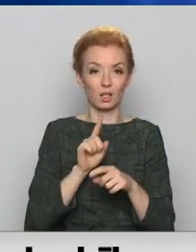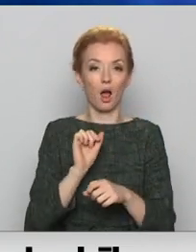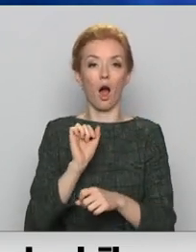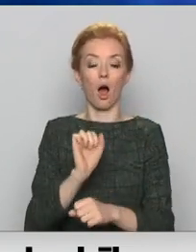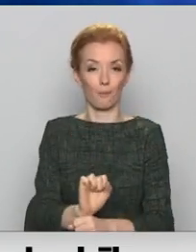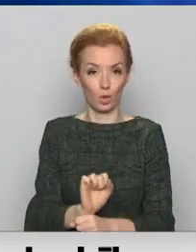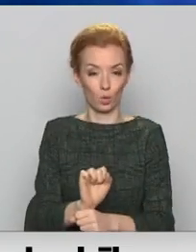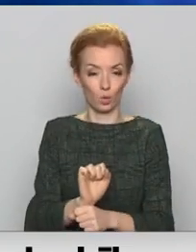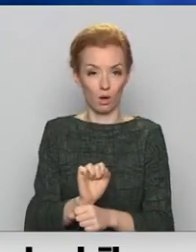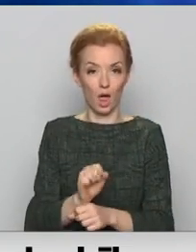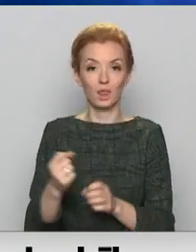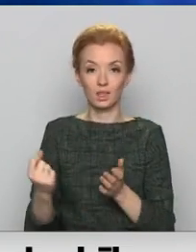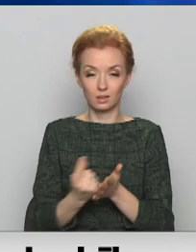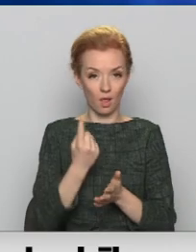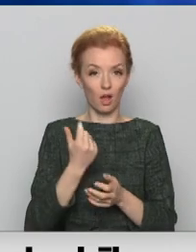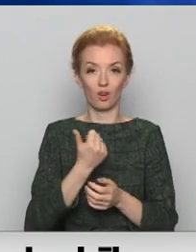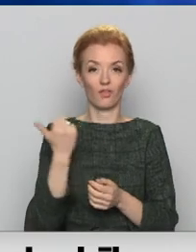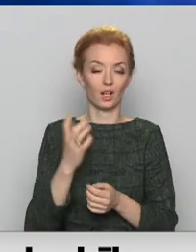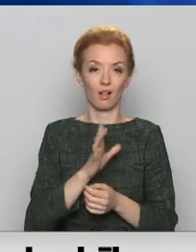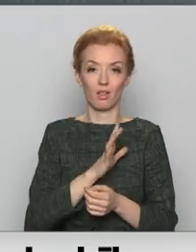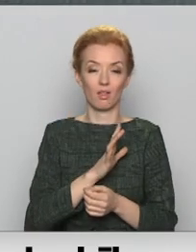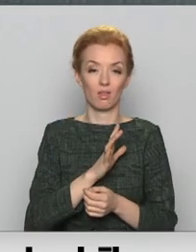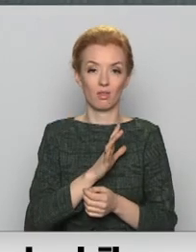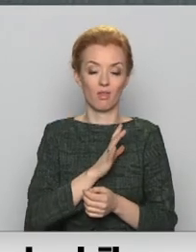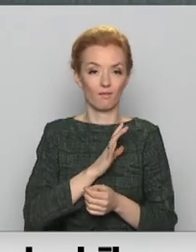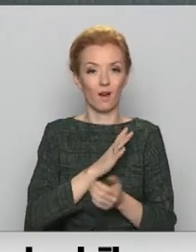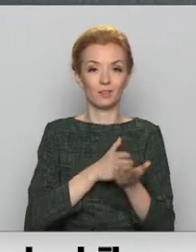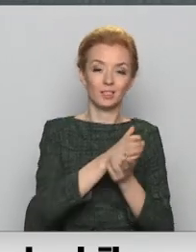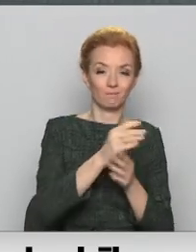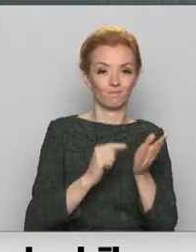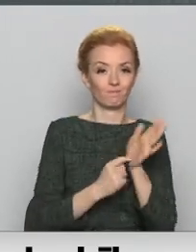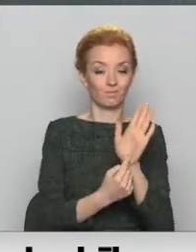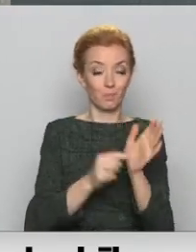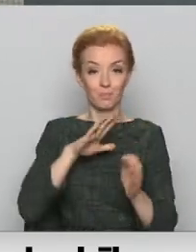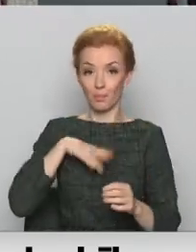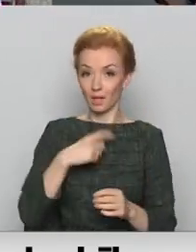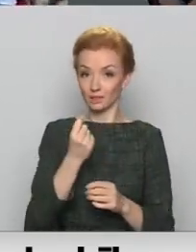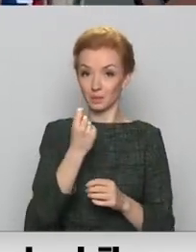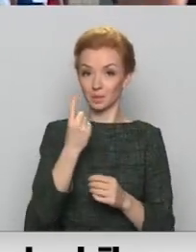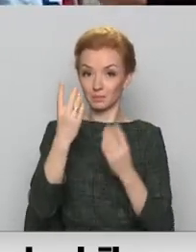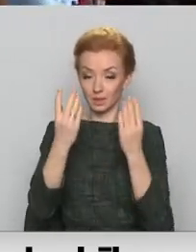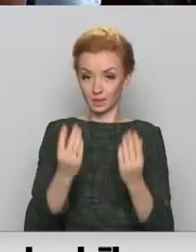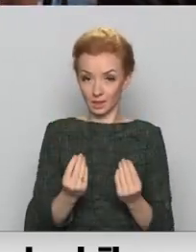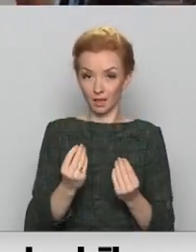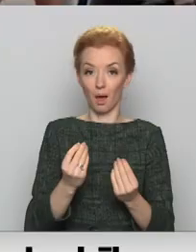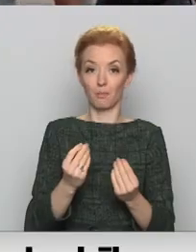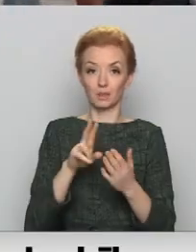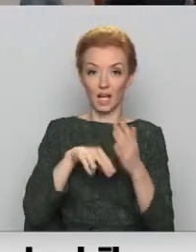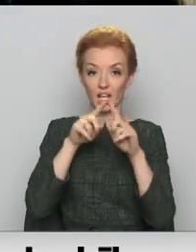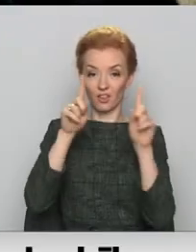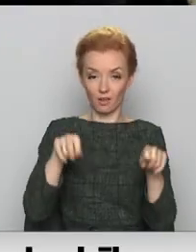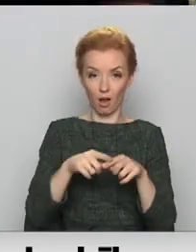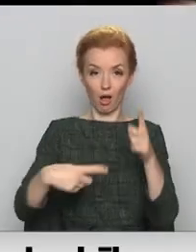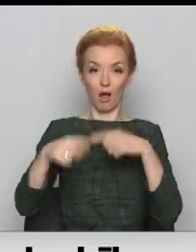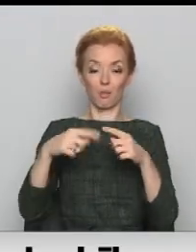apstādināti. Viņi sanāk, ka viņi neverticēsies. Pēc 11 dienām certifikāta darbība atkal atjaunosies.